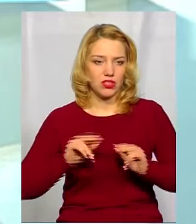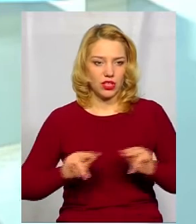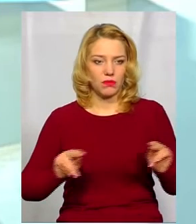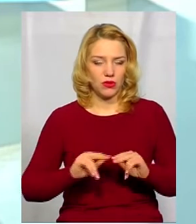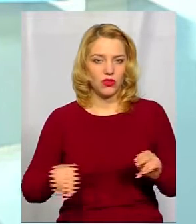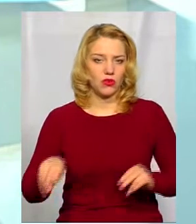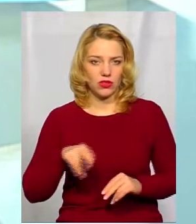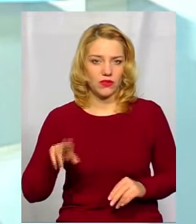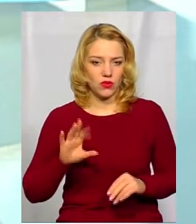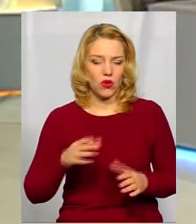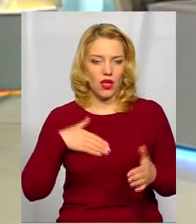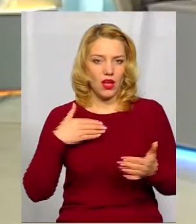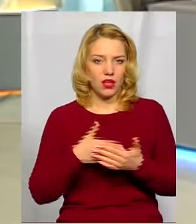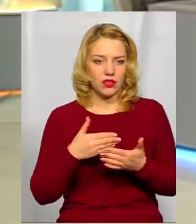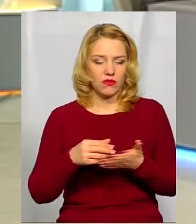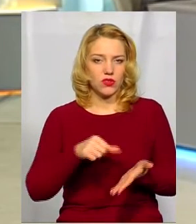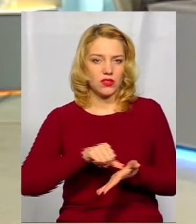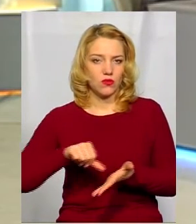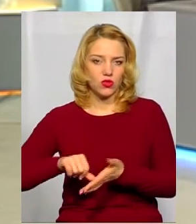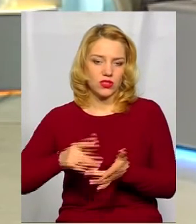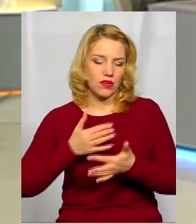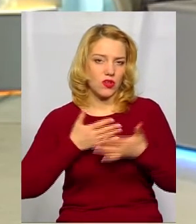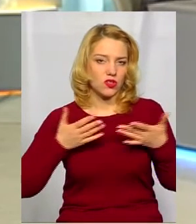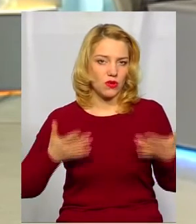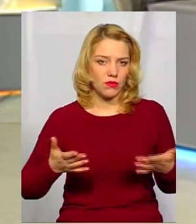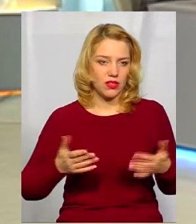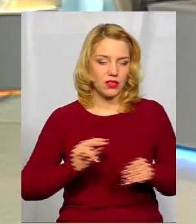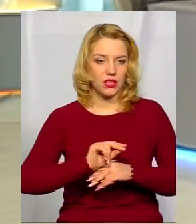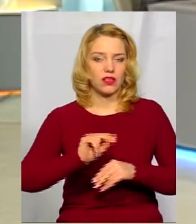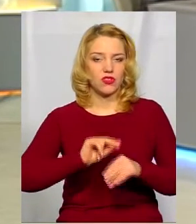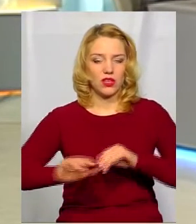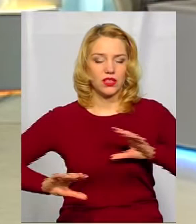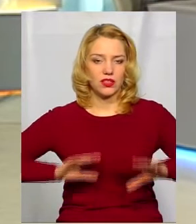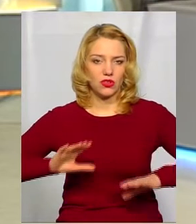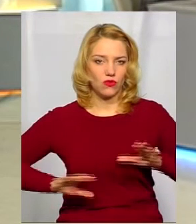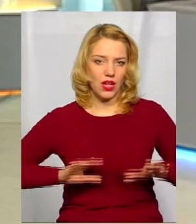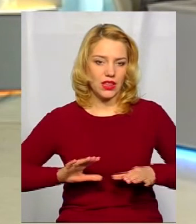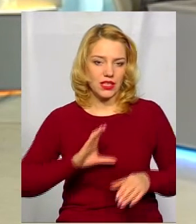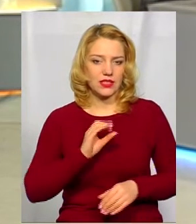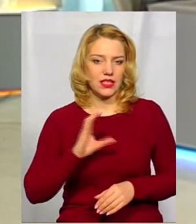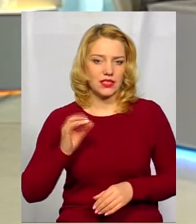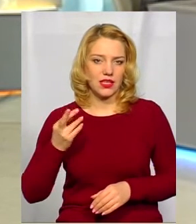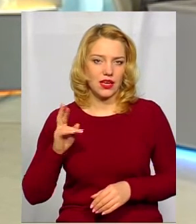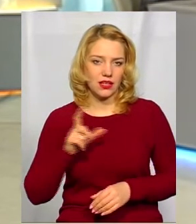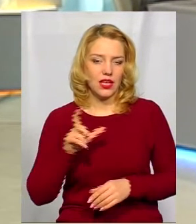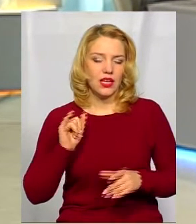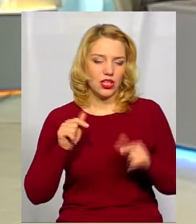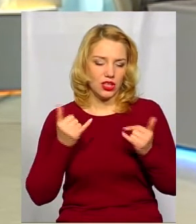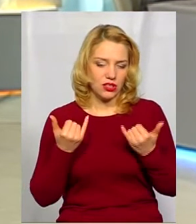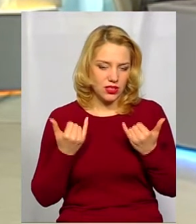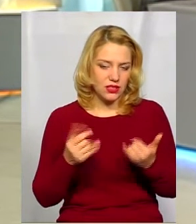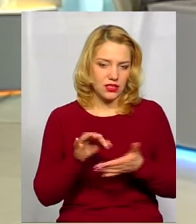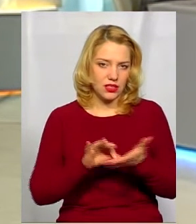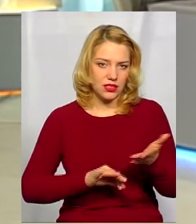до активності, участі в різноманітних навчальних, тренувальних сесіях. І тут же агітували,